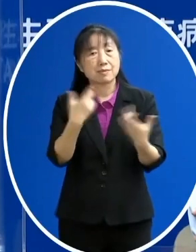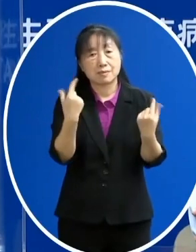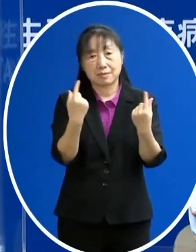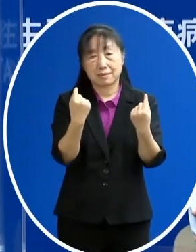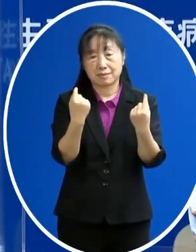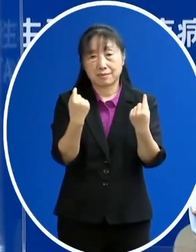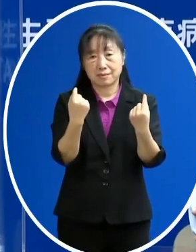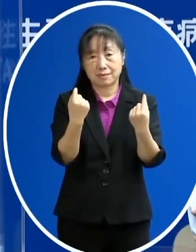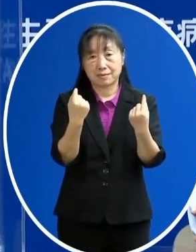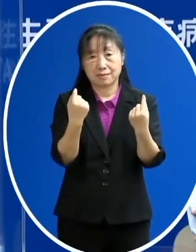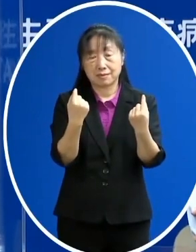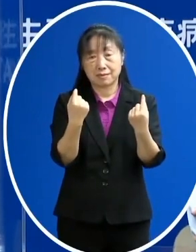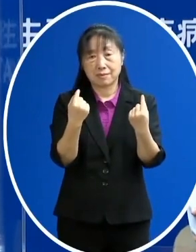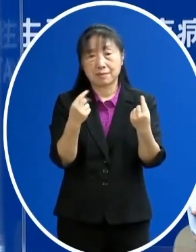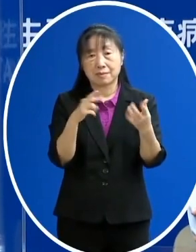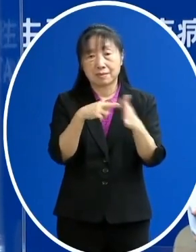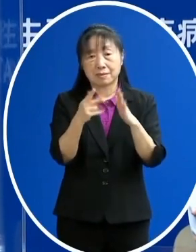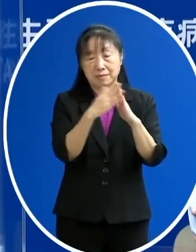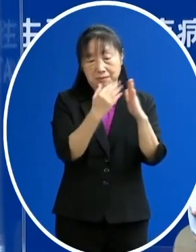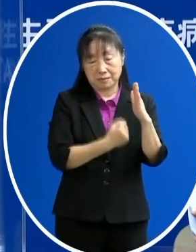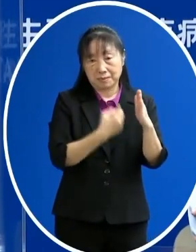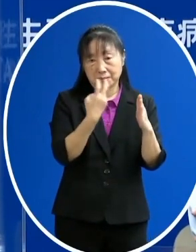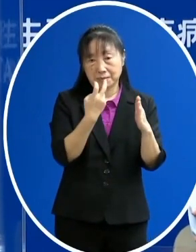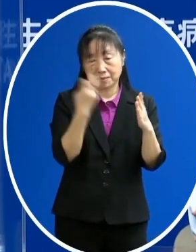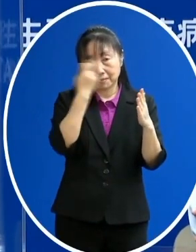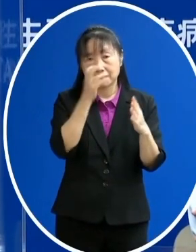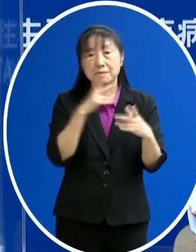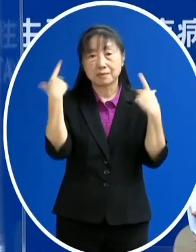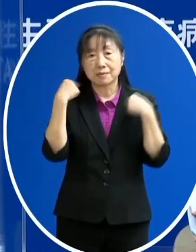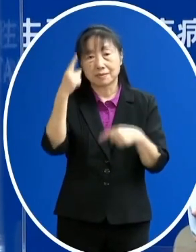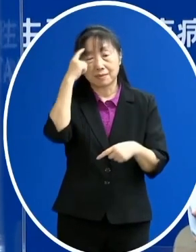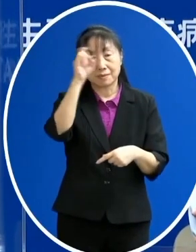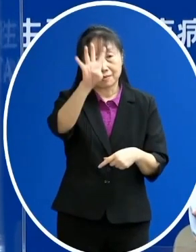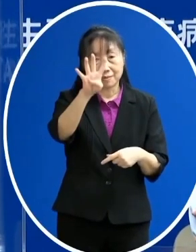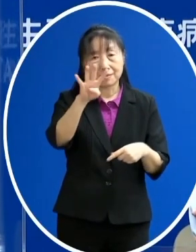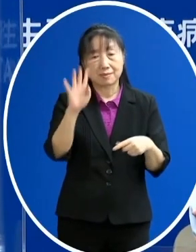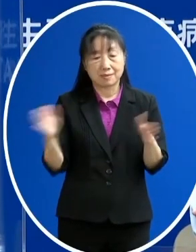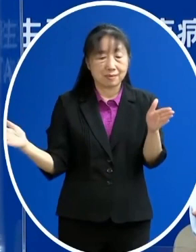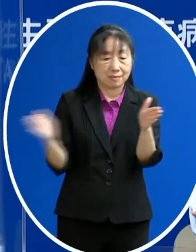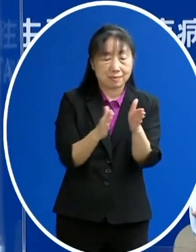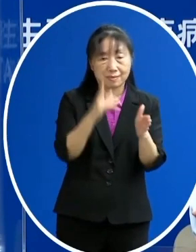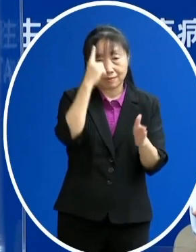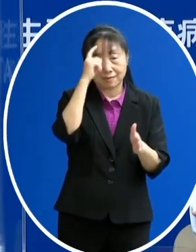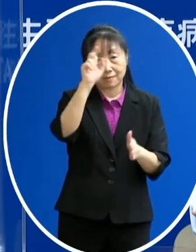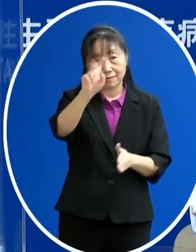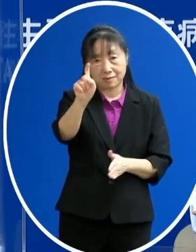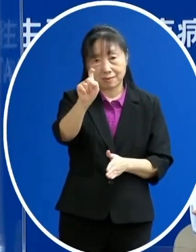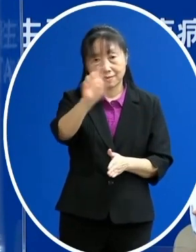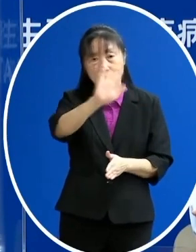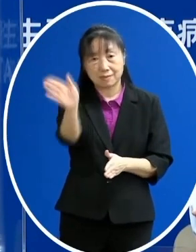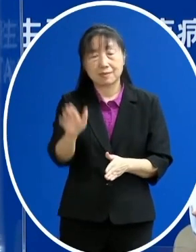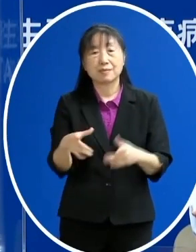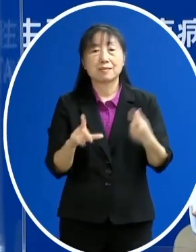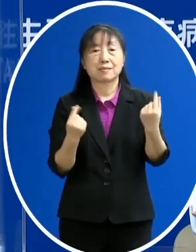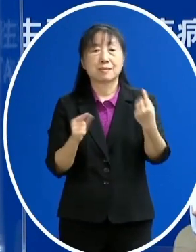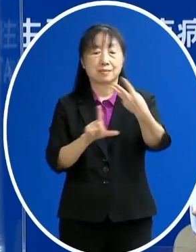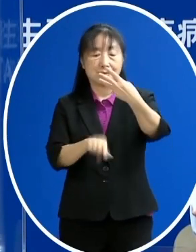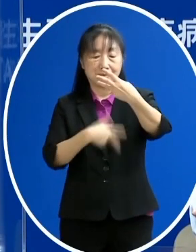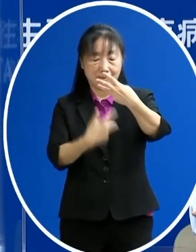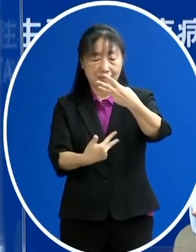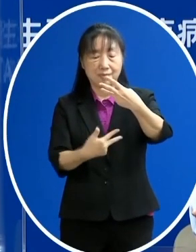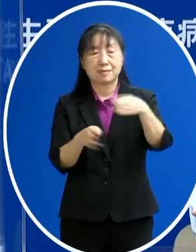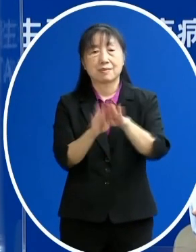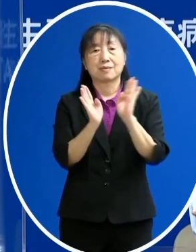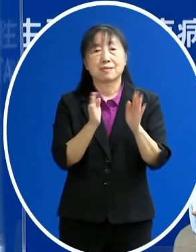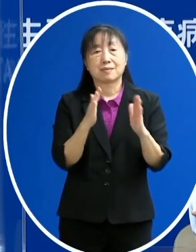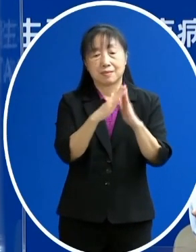童跟這個居家檢疫從14天縮為10天3月7號起那也是居家隔